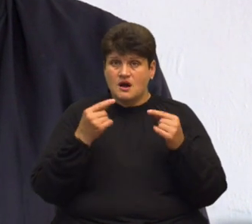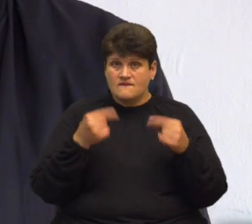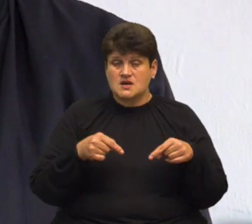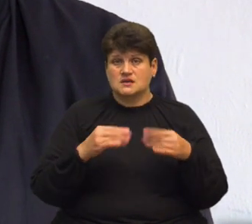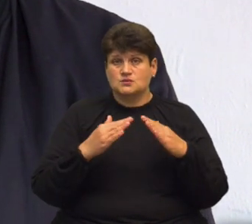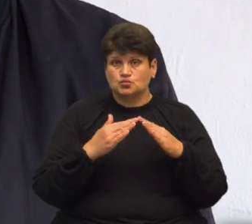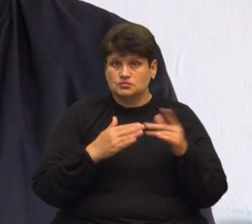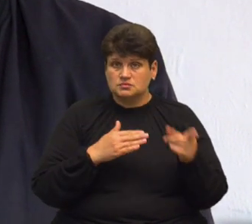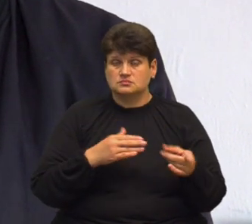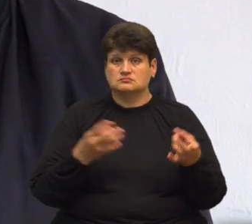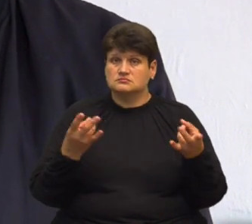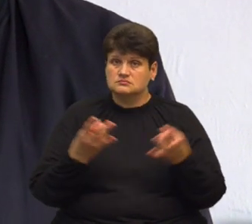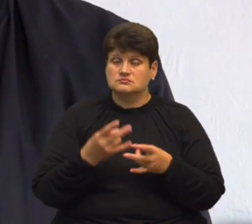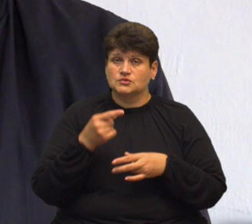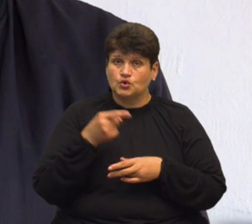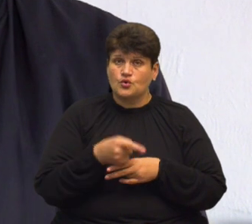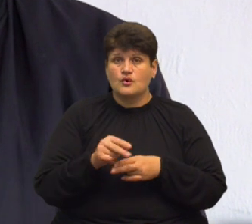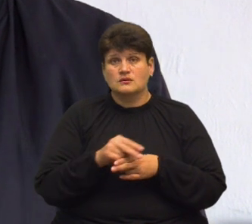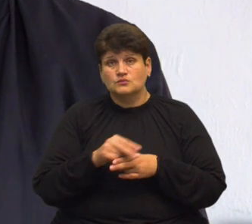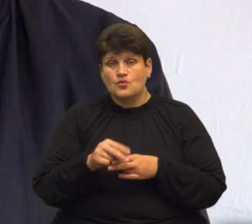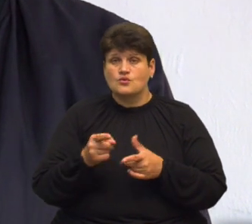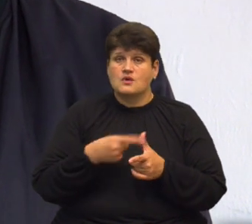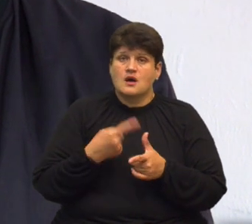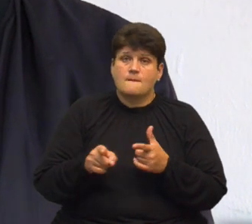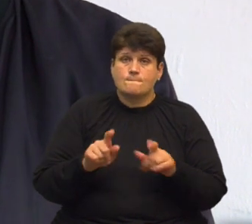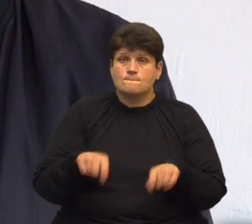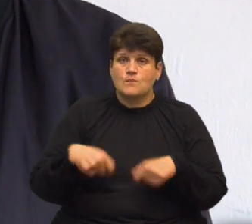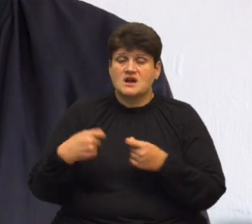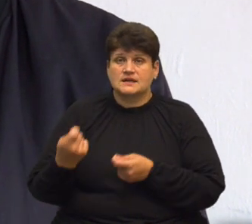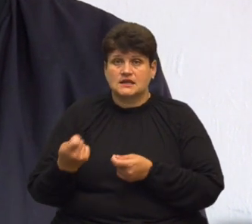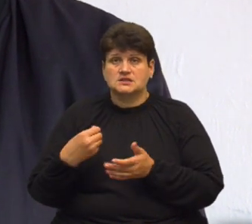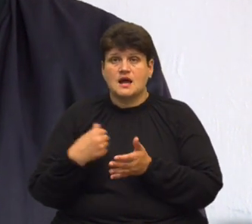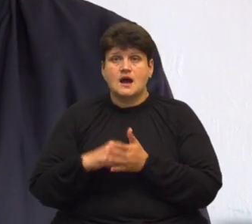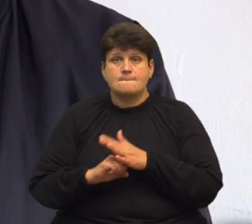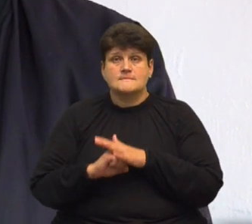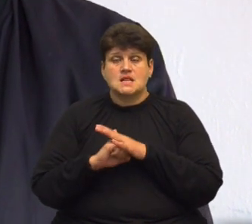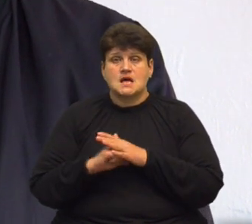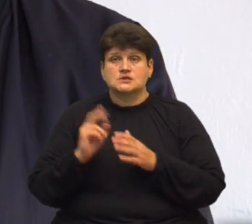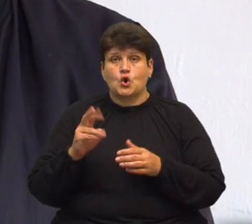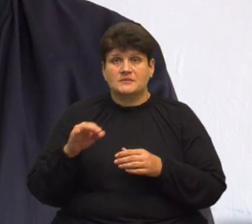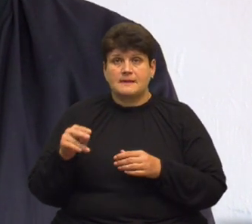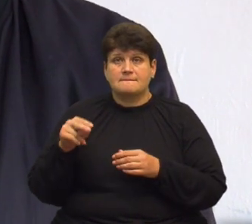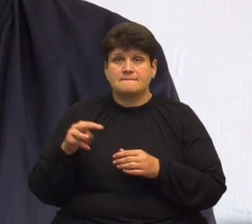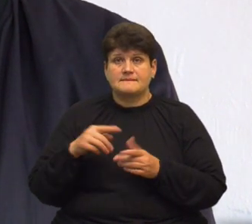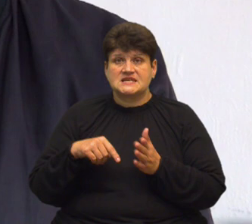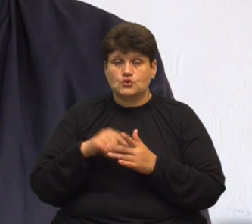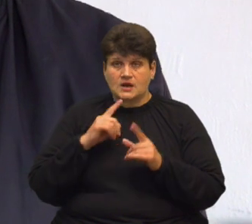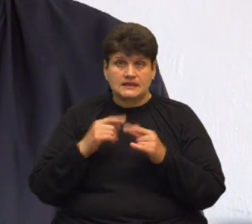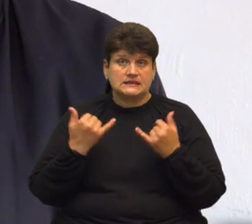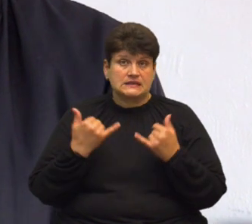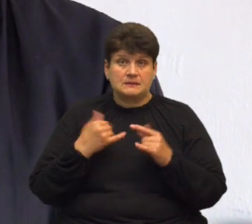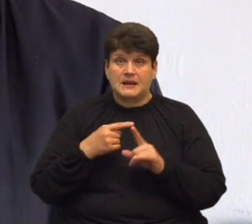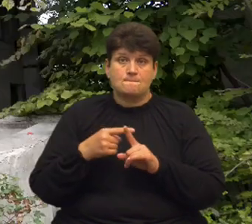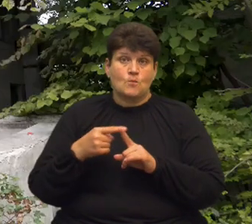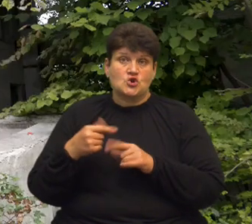і щодо потреби його або ремонту, або передачі на баланс Копичинецької міської ради. Наразі ми ніяких позитивних